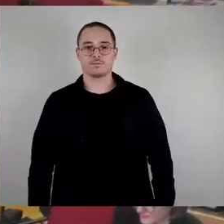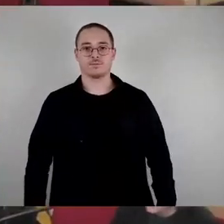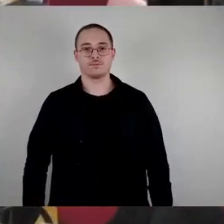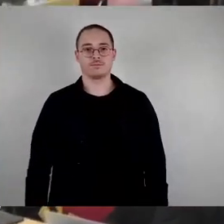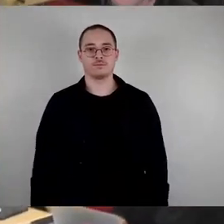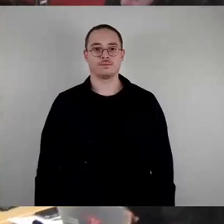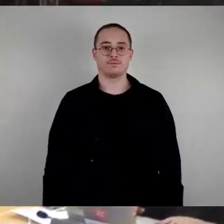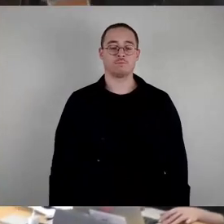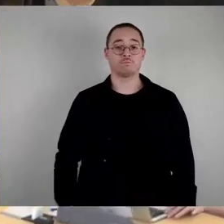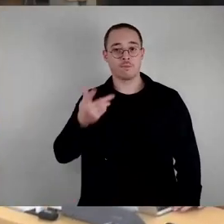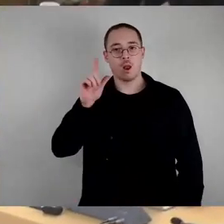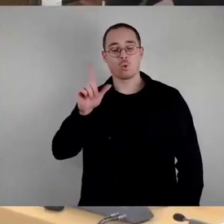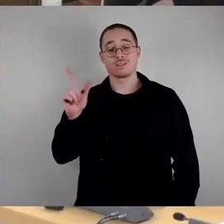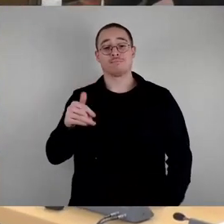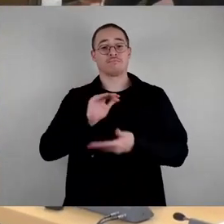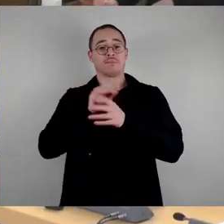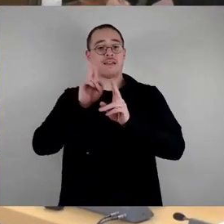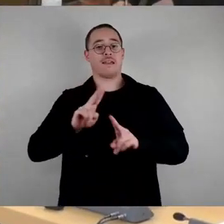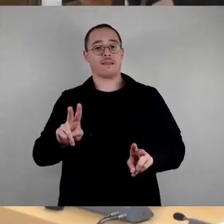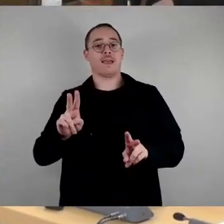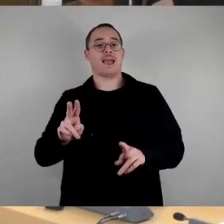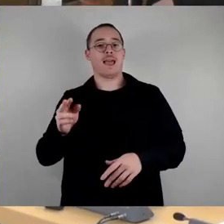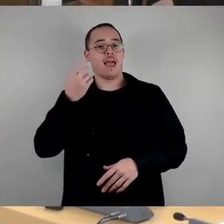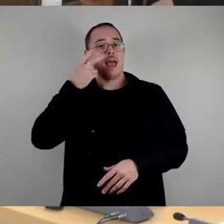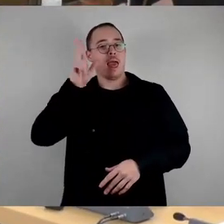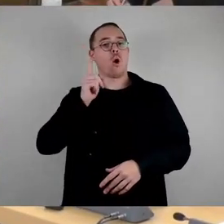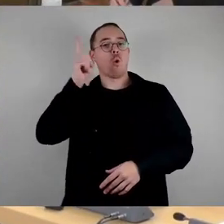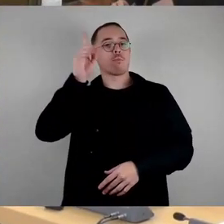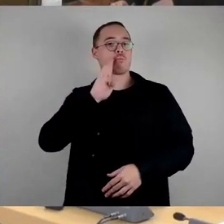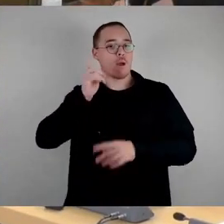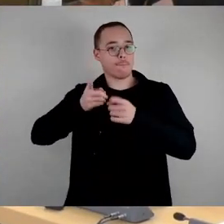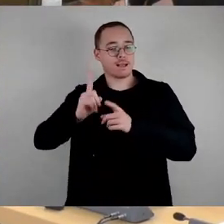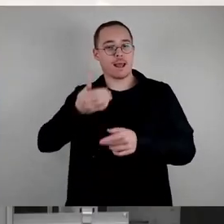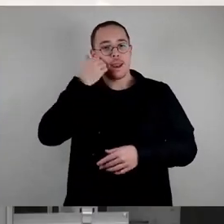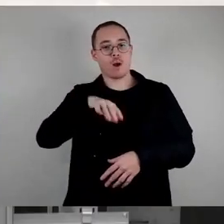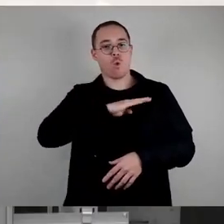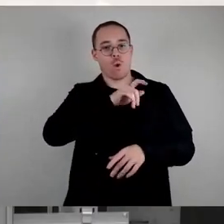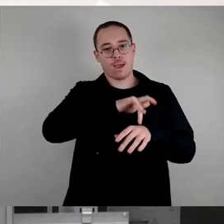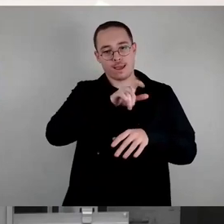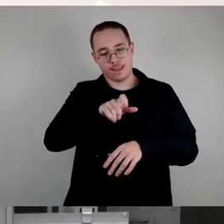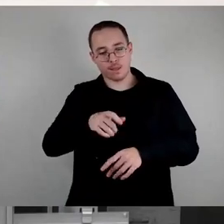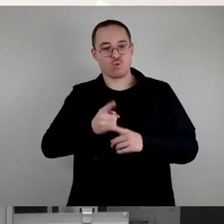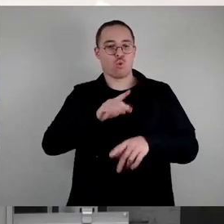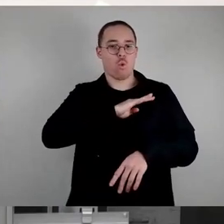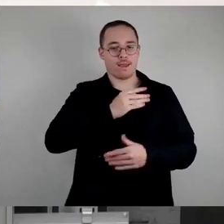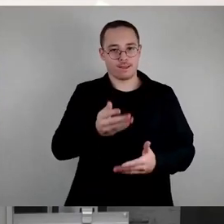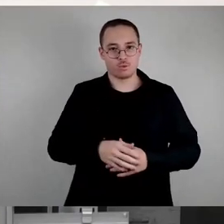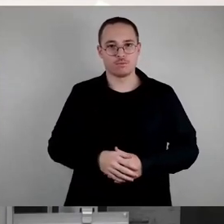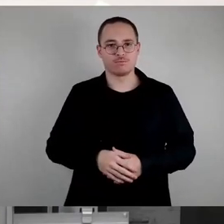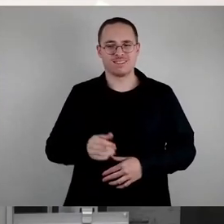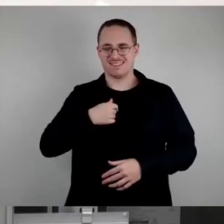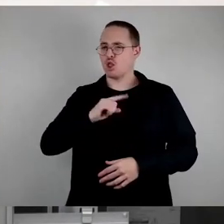Sehr geehrter Herr Oberbürgermeister, liebe Kolleginnen und Kollegen. Zunächst, Kollege Gielke, will ich nochmal wiederholen, was Sie gesagt haben. Sie haben gesagt, die WED ist kein